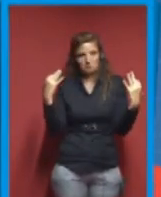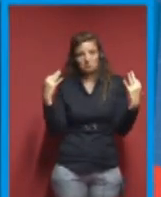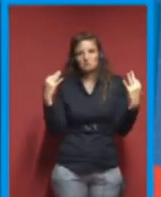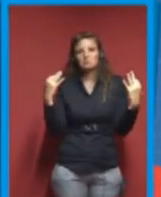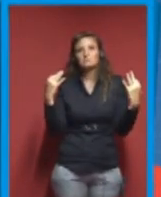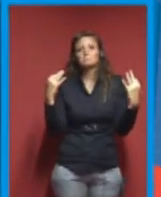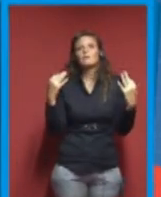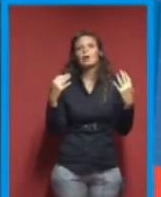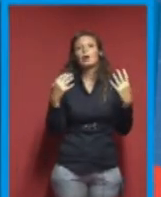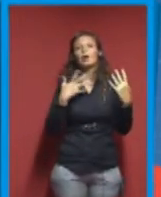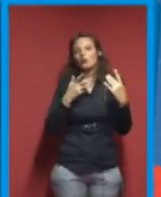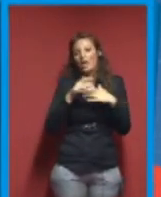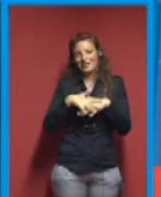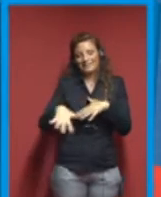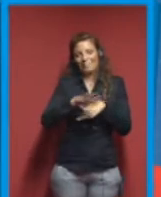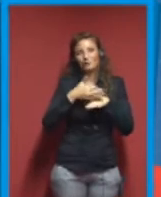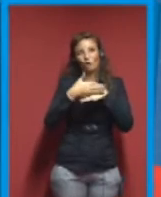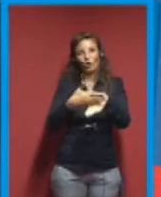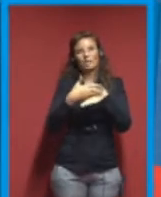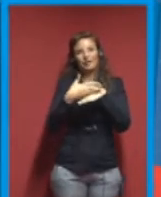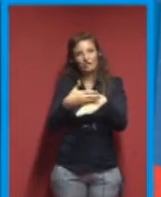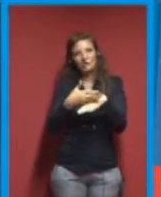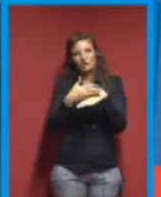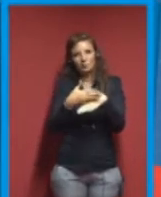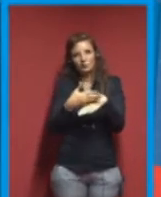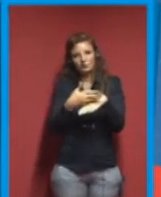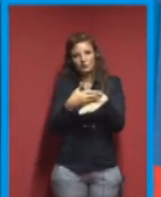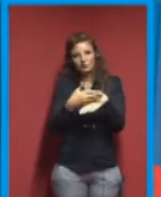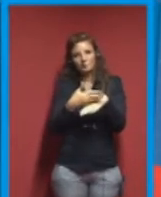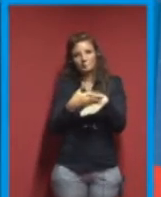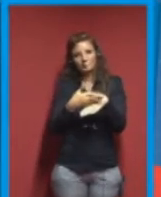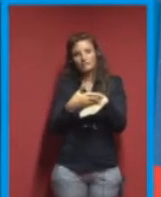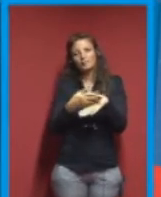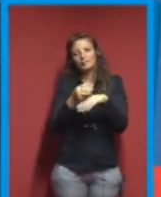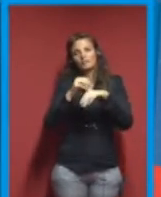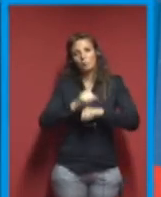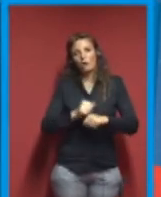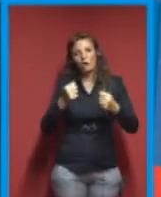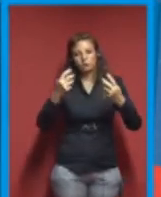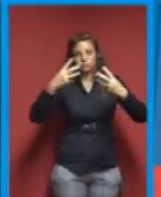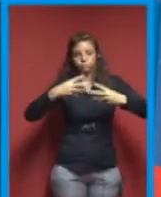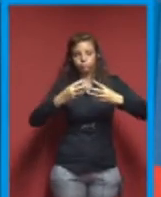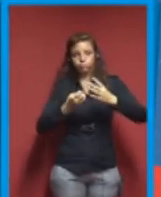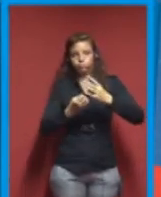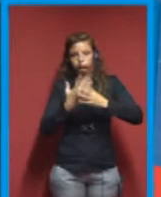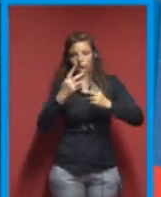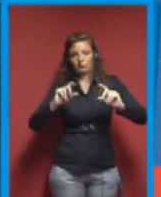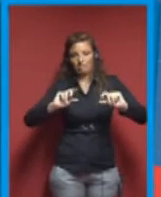uno spazio condiviso, possiamo accendere la macchina, poi